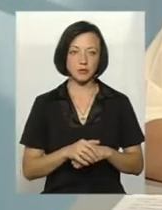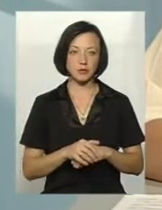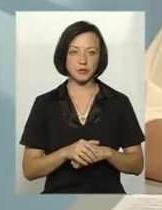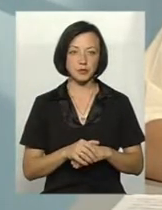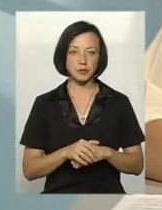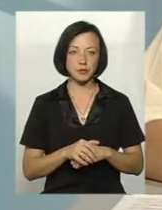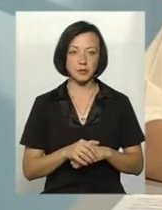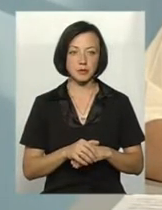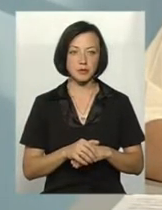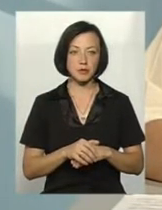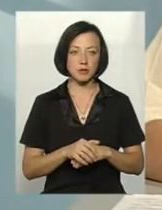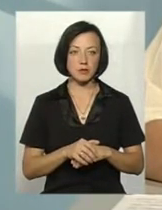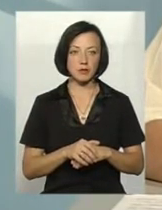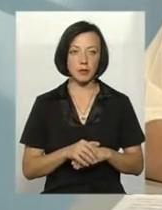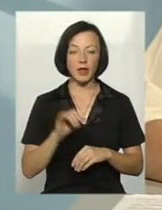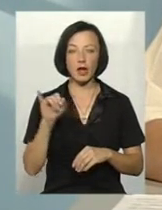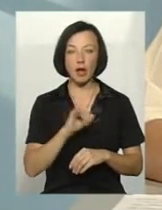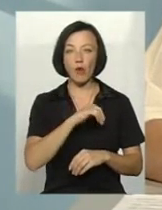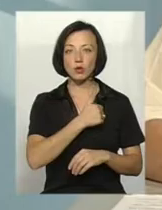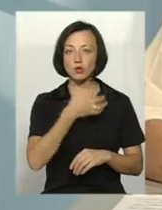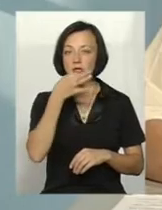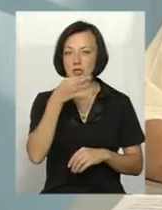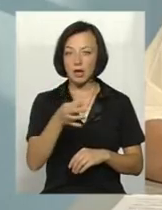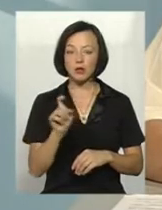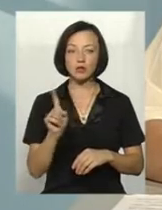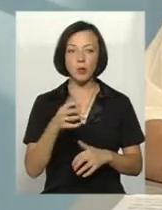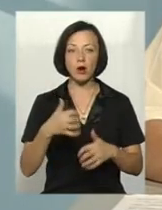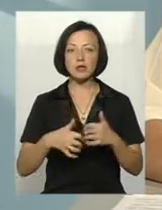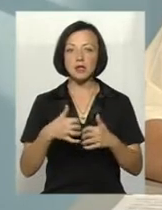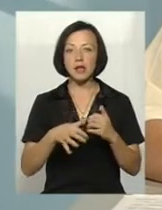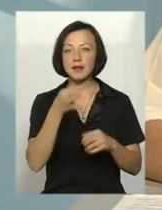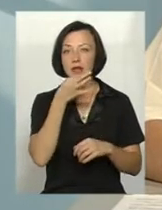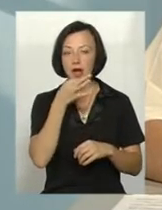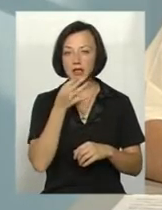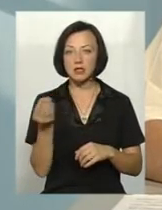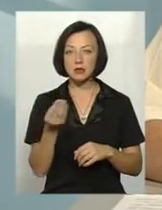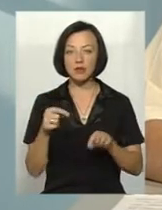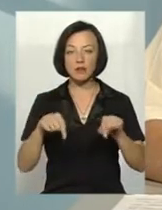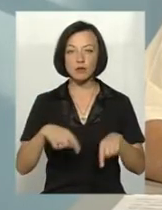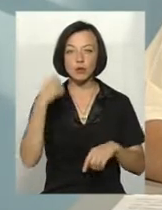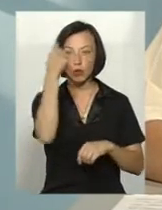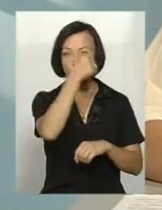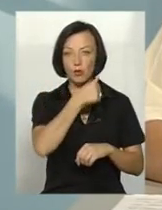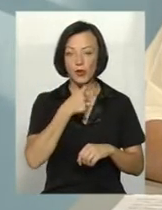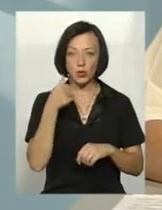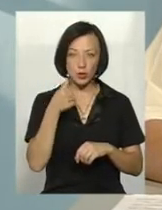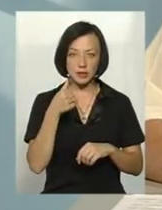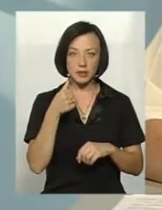було в минулому році. І хочу ще сказати, що серед ранніх зернових в цьому році, як